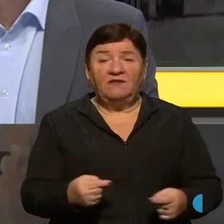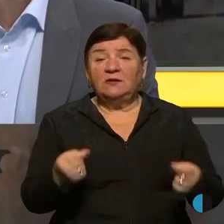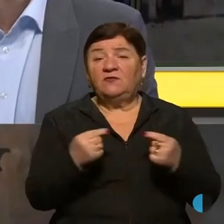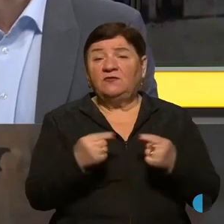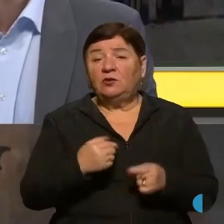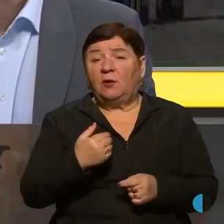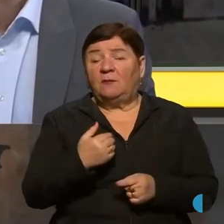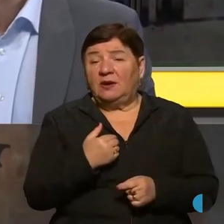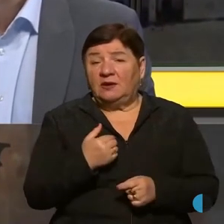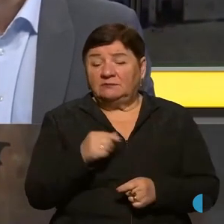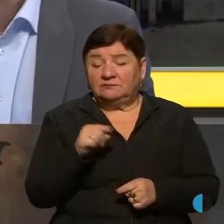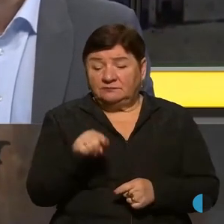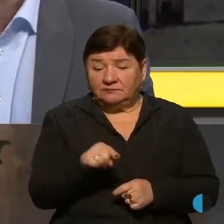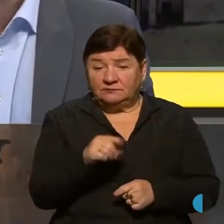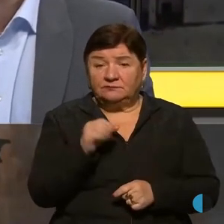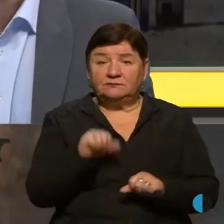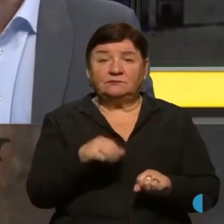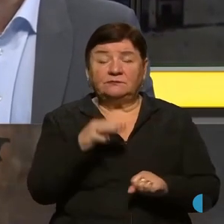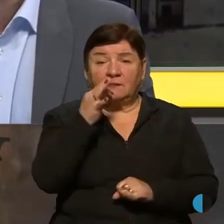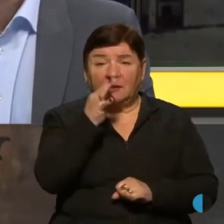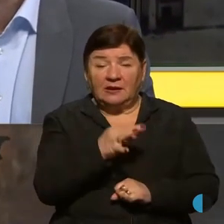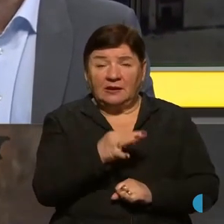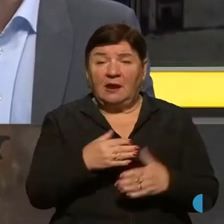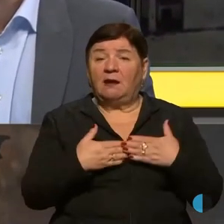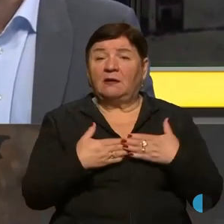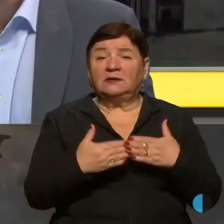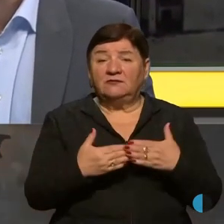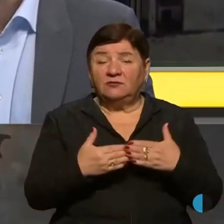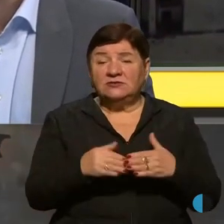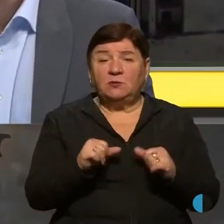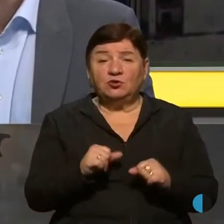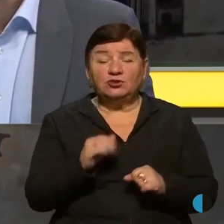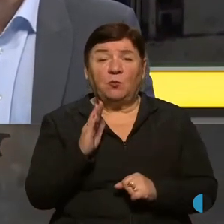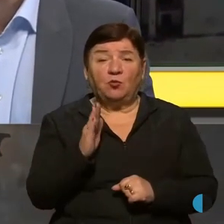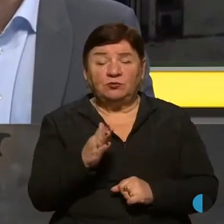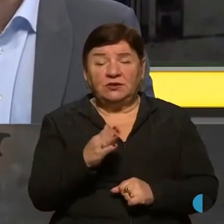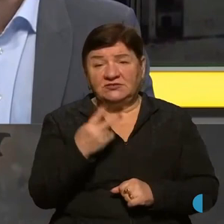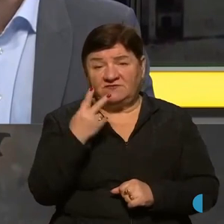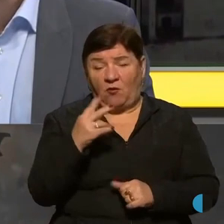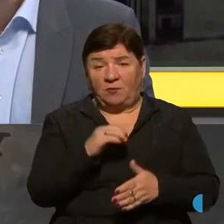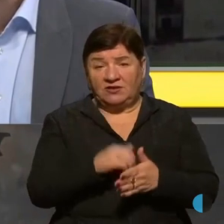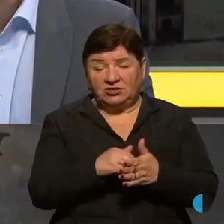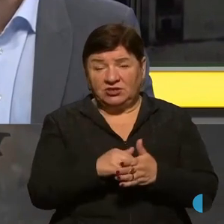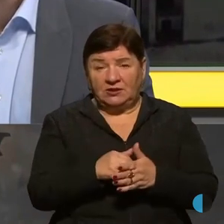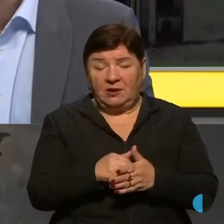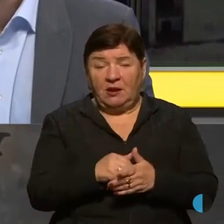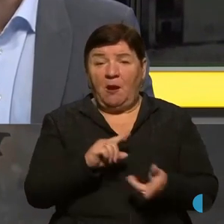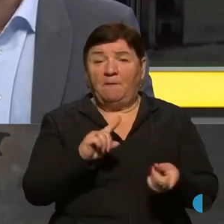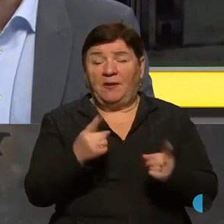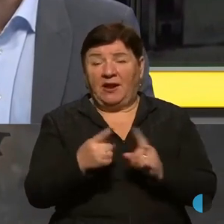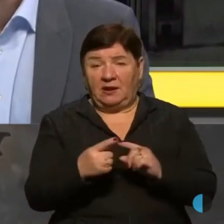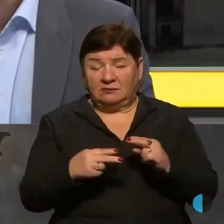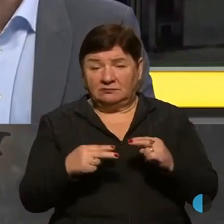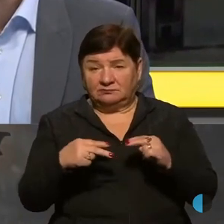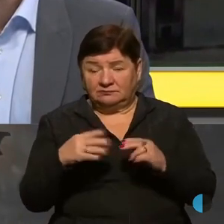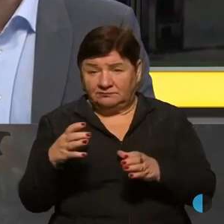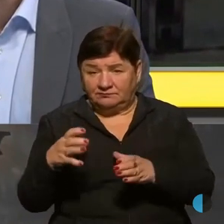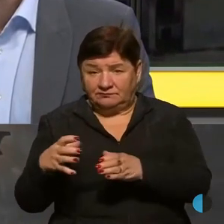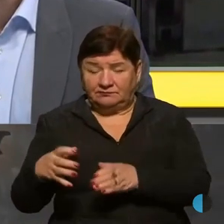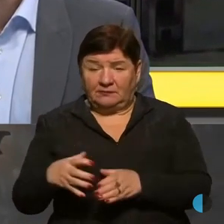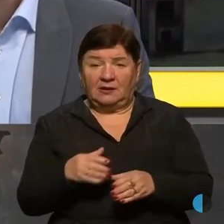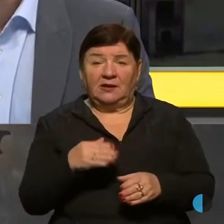ми ж звідси і можемо сказати, що спад активності може бути за двох причин. Перша – перебудова, перегрупування,